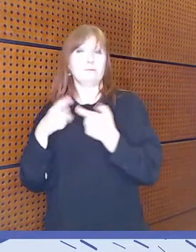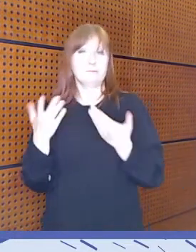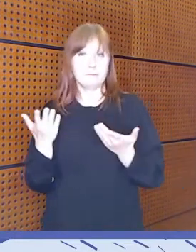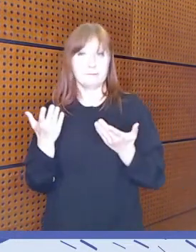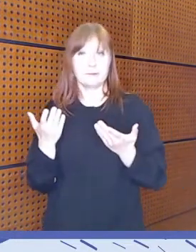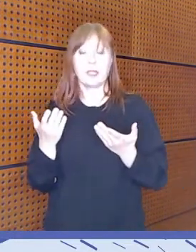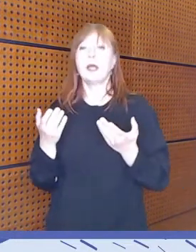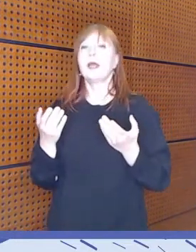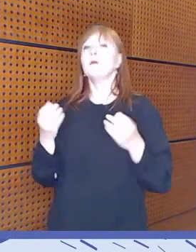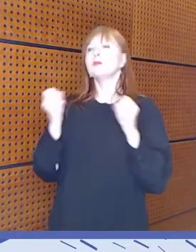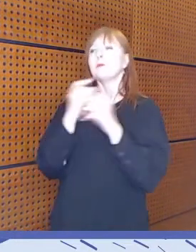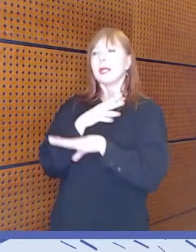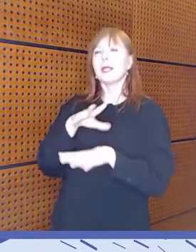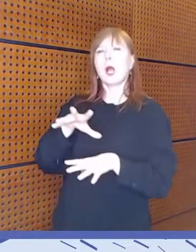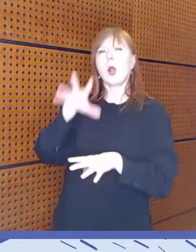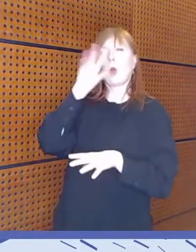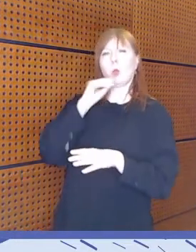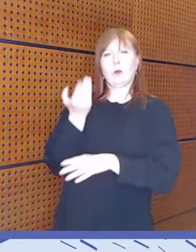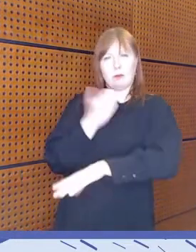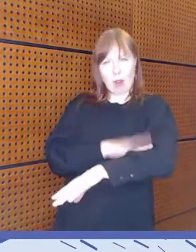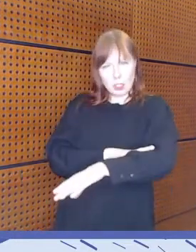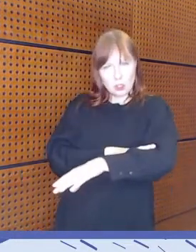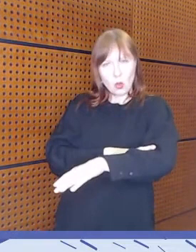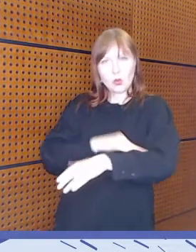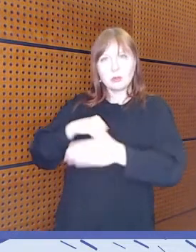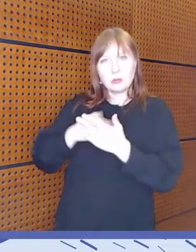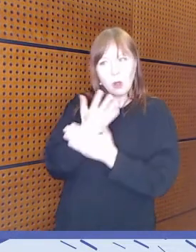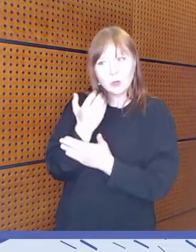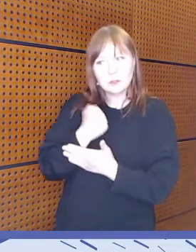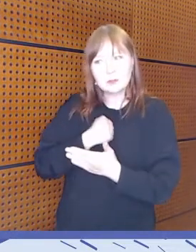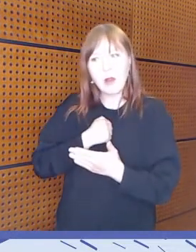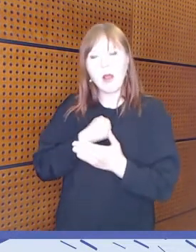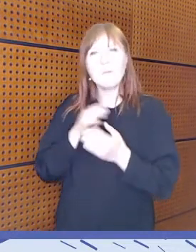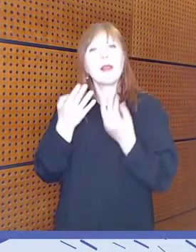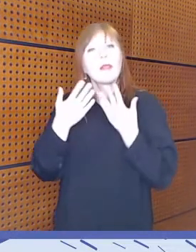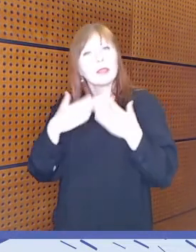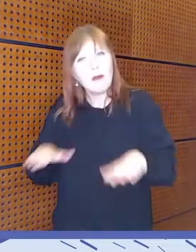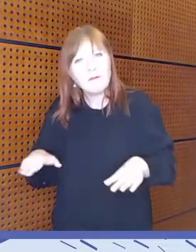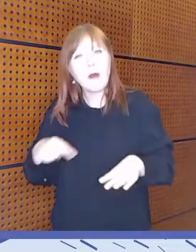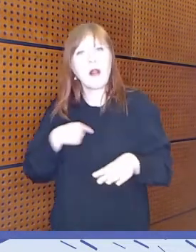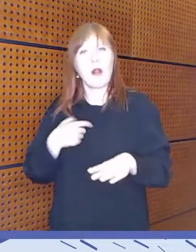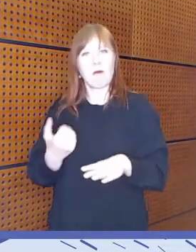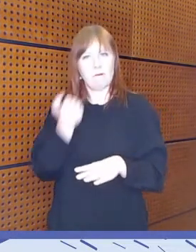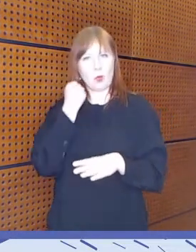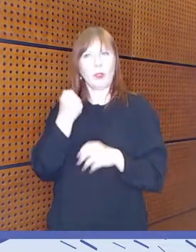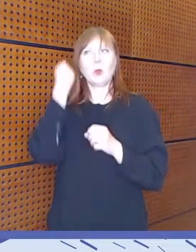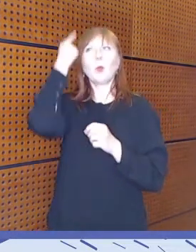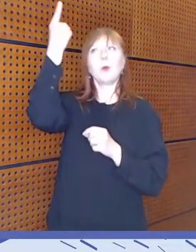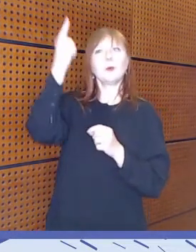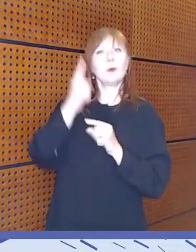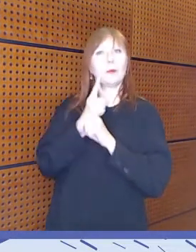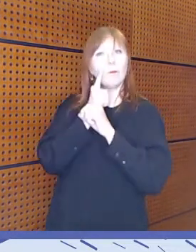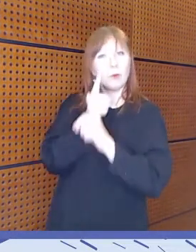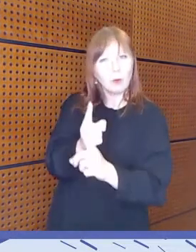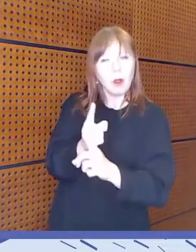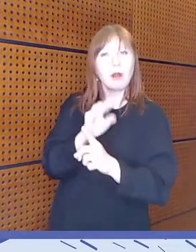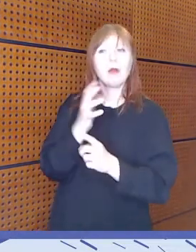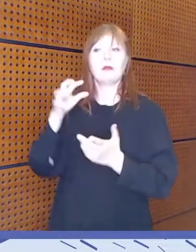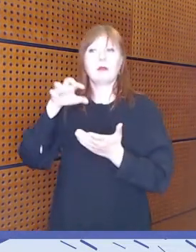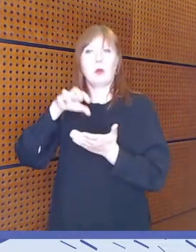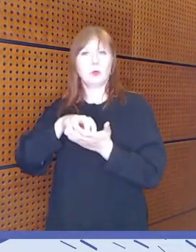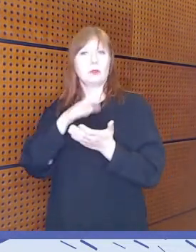myös välineitä osallistua kulttuuriin laajemminkin. Osallistua vaikkapa vaikuttaa yhteiskunnallisiin